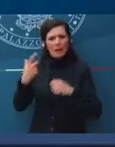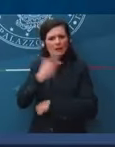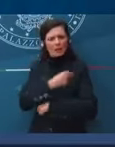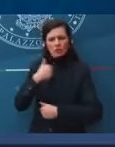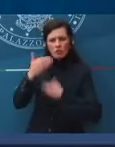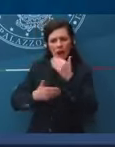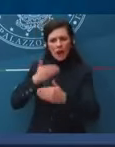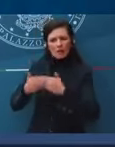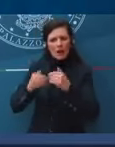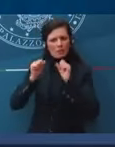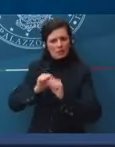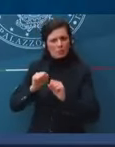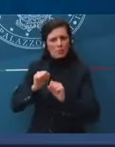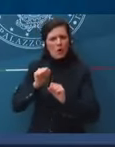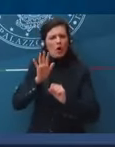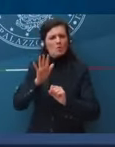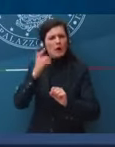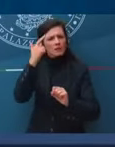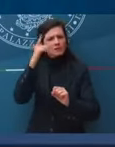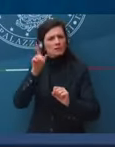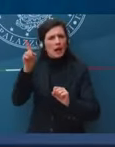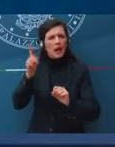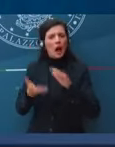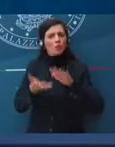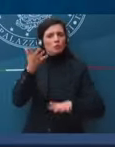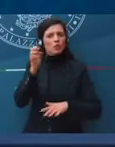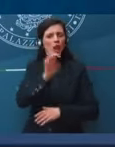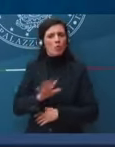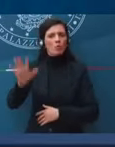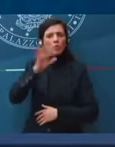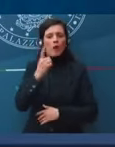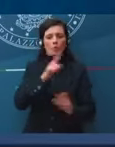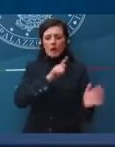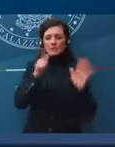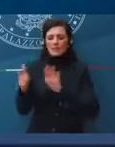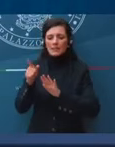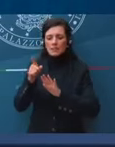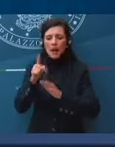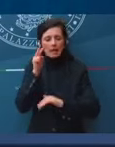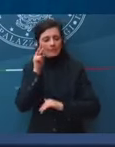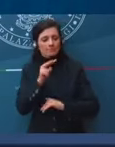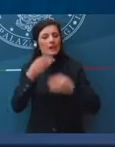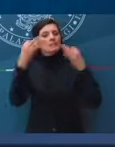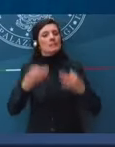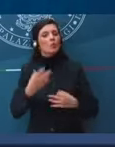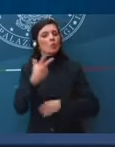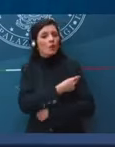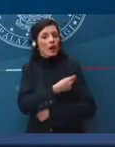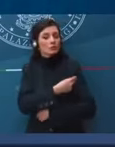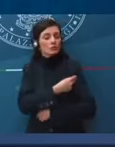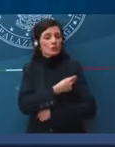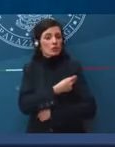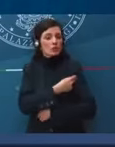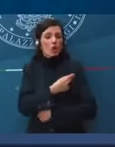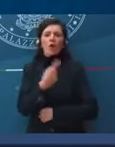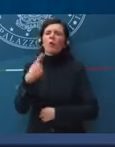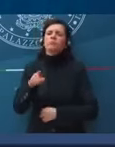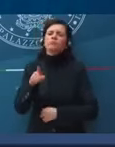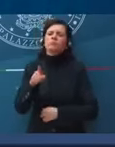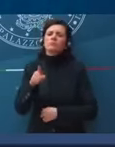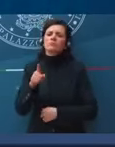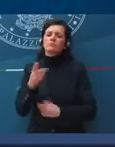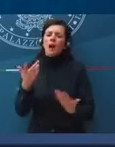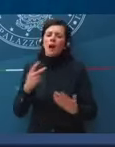sapendo che l'autorità europea si è presa una settimana per guardare se sono veramente sicuri. La risposta che avrebbe fugato ogni dubbio